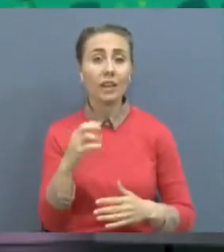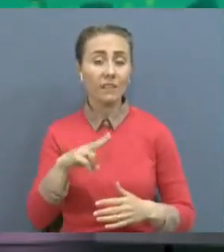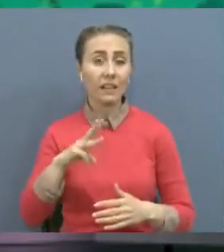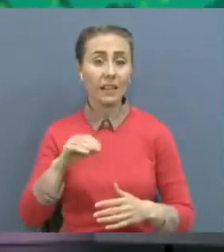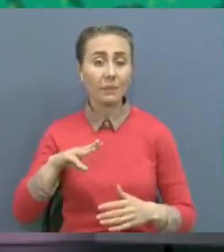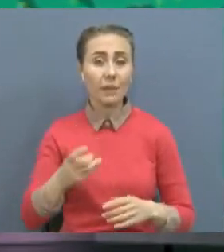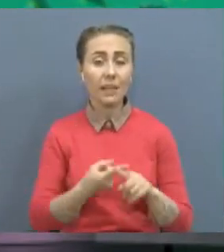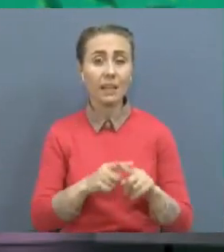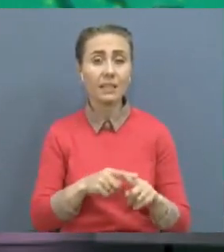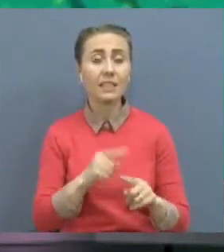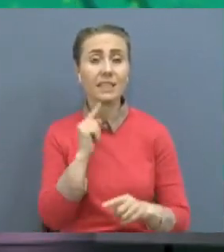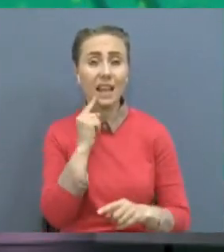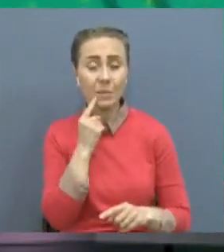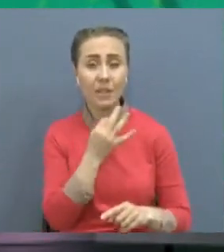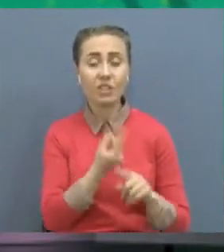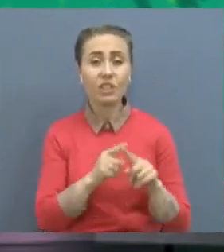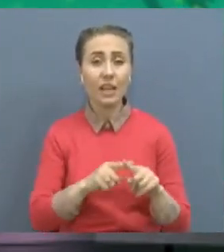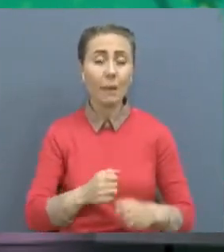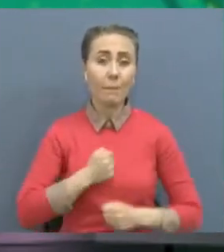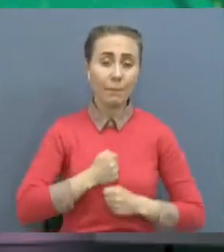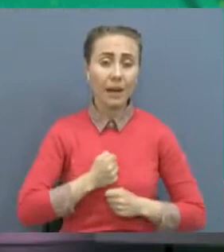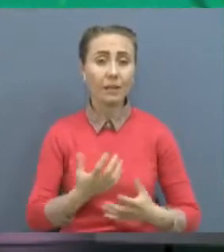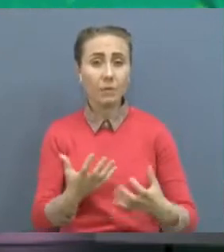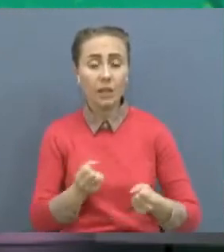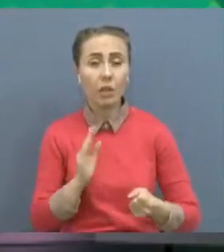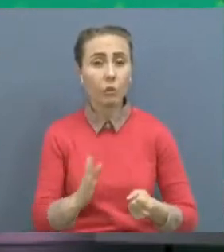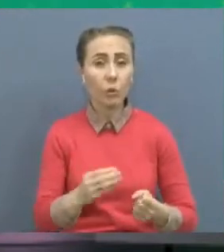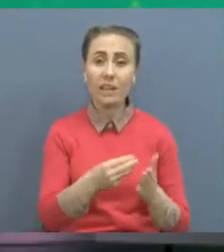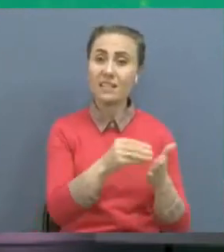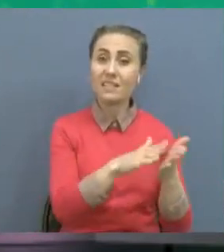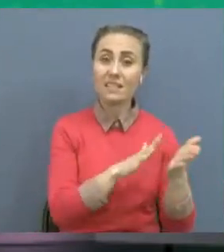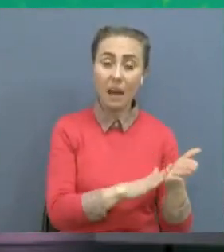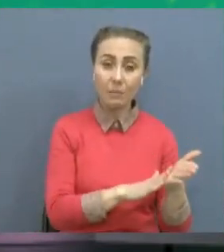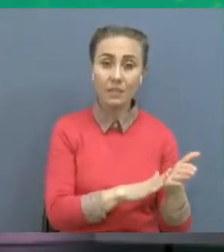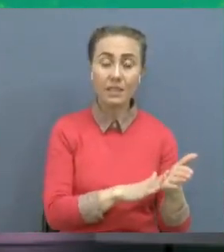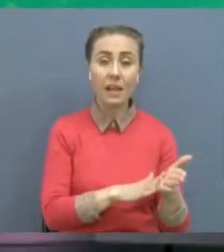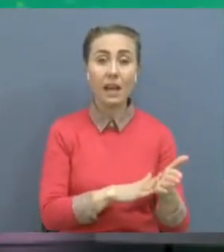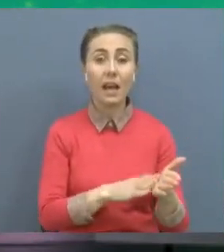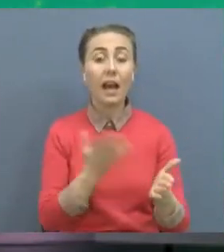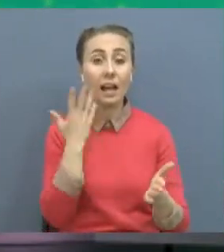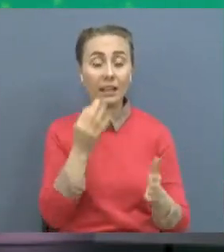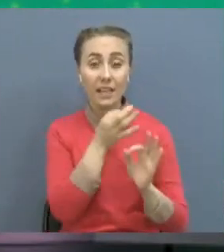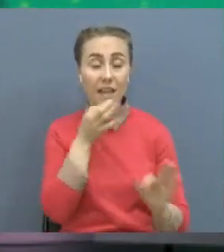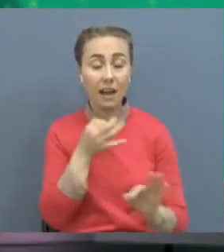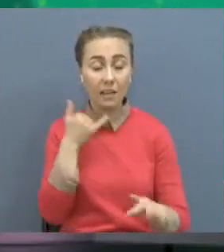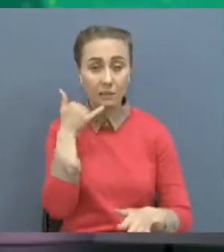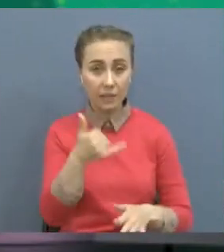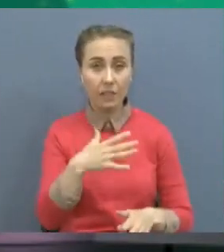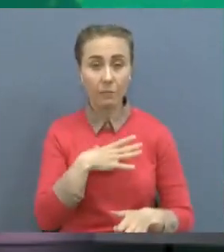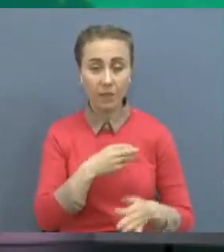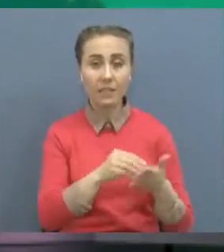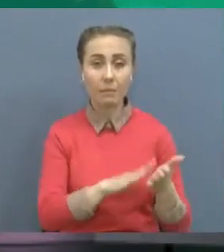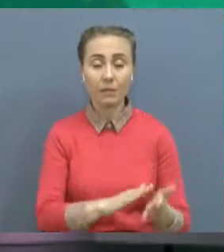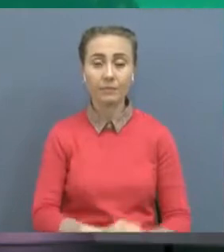бөлімдеріде қалыпты режимге көшті. Сонда аяқ стоматологиялық клиникалар, шаштараздар мен моншалар алдыналы жазылу тәртіпі бойынша